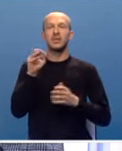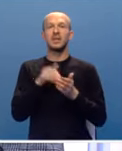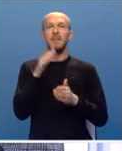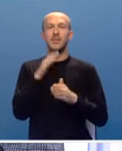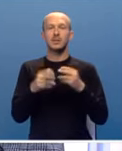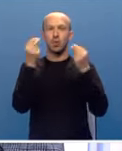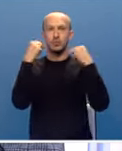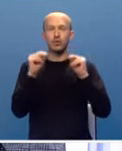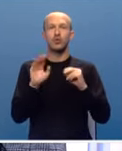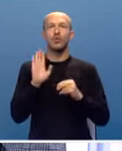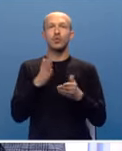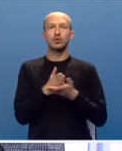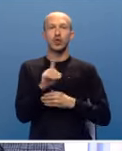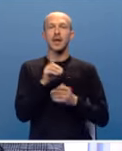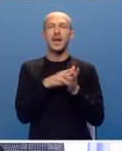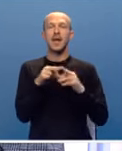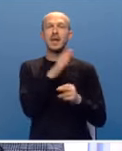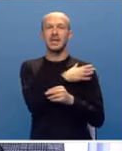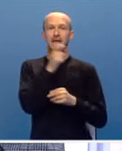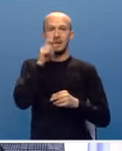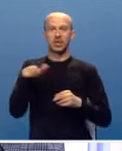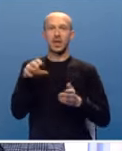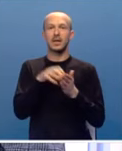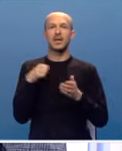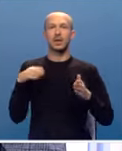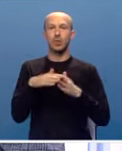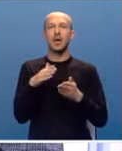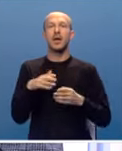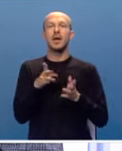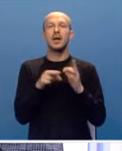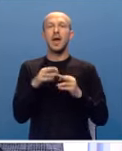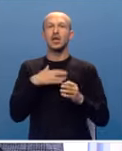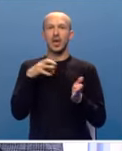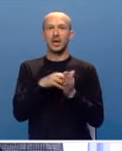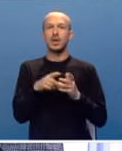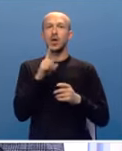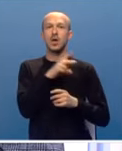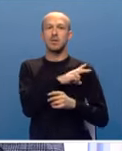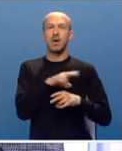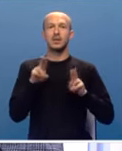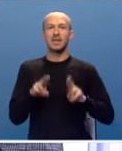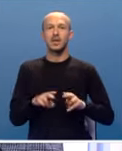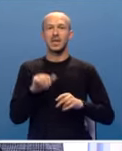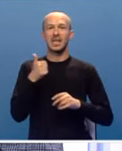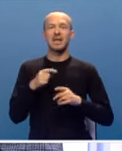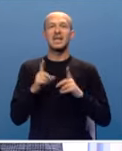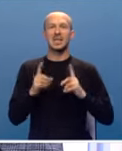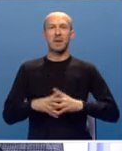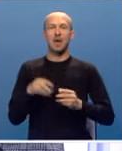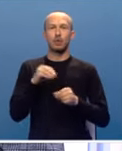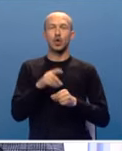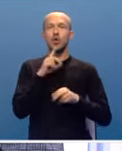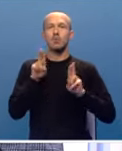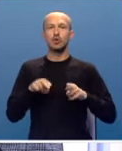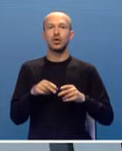maksimalno ispoštovati u ovom slučaju, ne na teret građana grada Budne Luke, nego upravo našeg grada koji ima, zaista ima jedan stabilan budžet